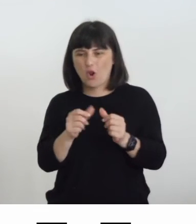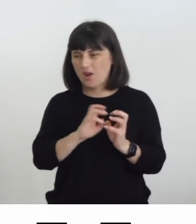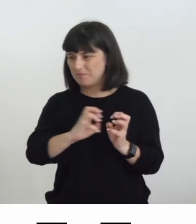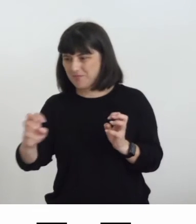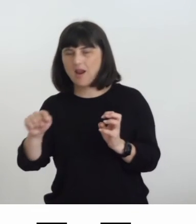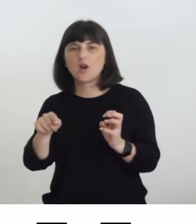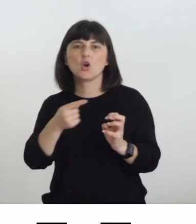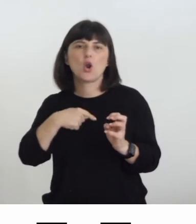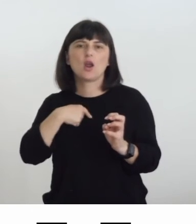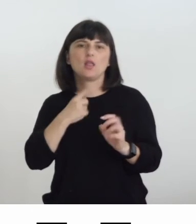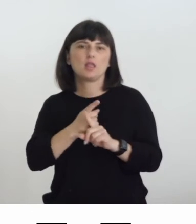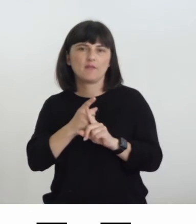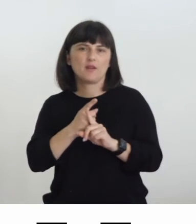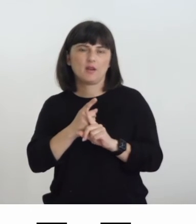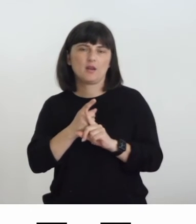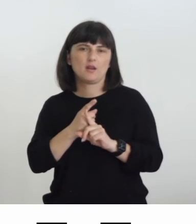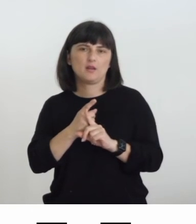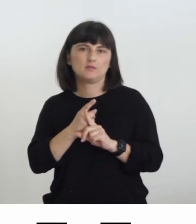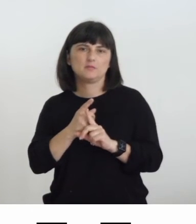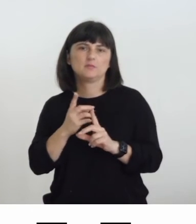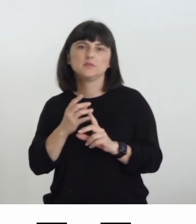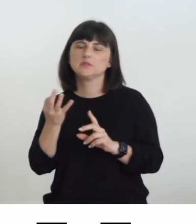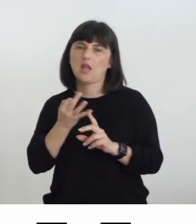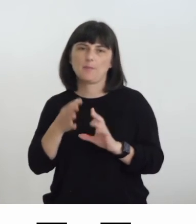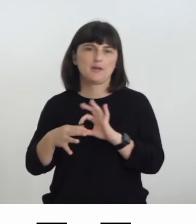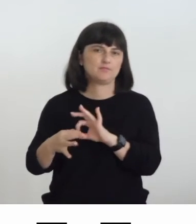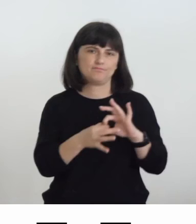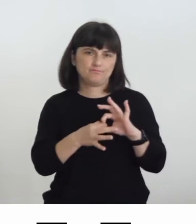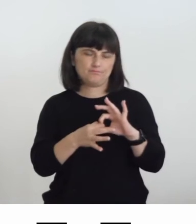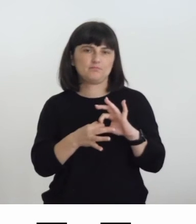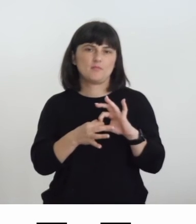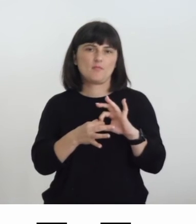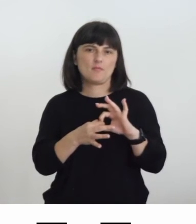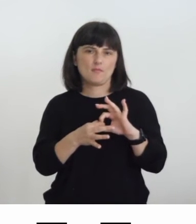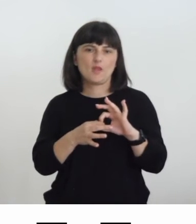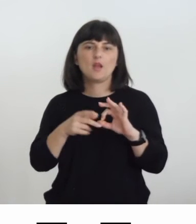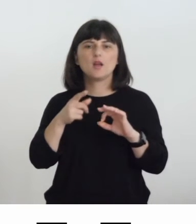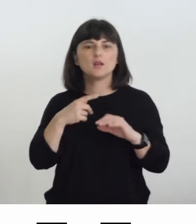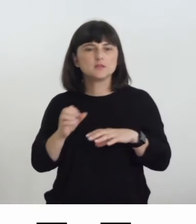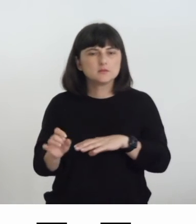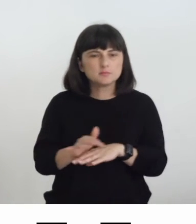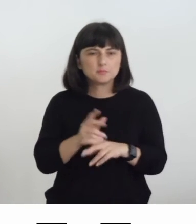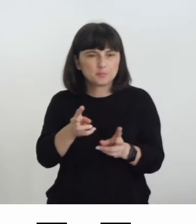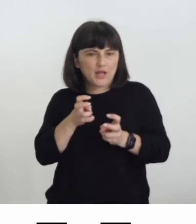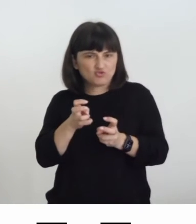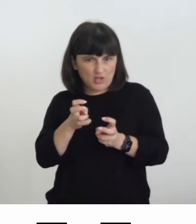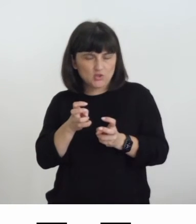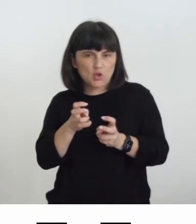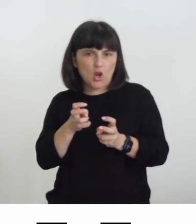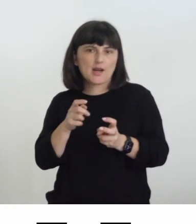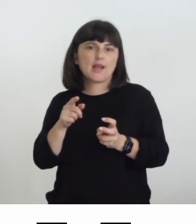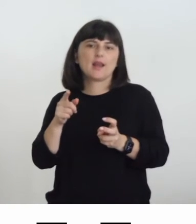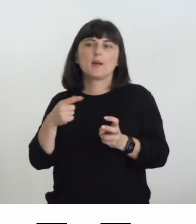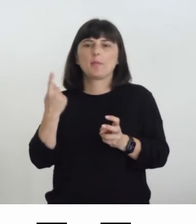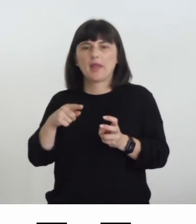sia ricercata una coerenza sinestesica fra i contenuti che noi offriamo in